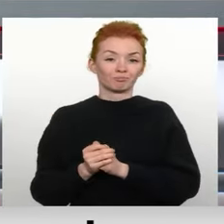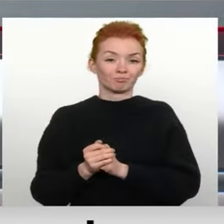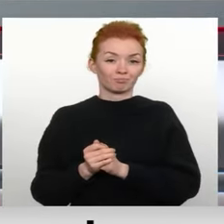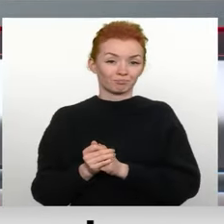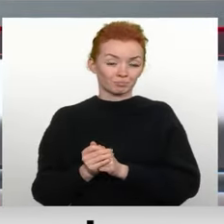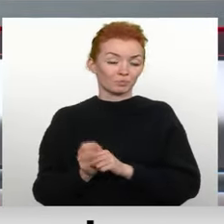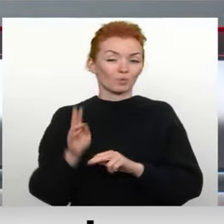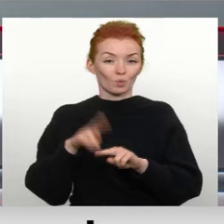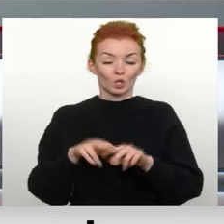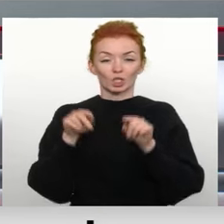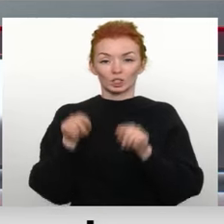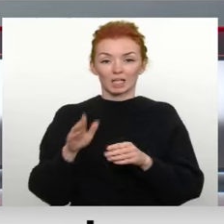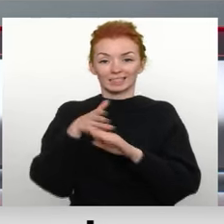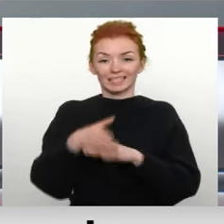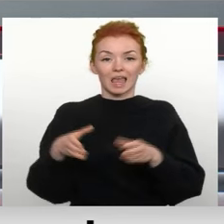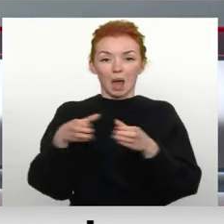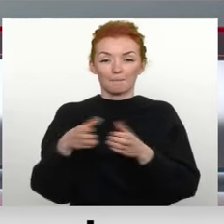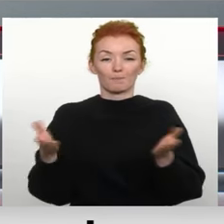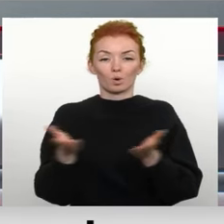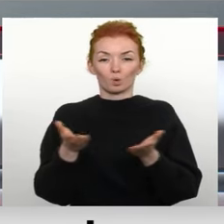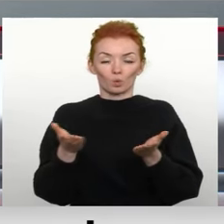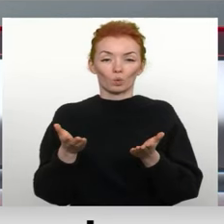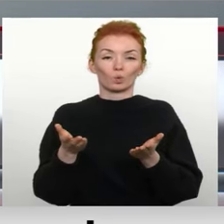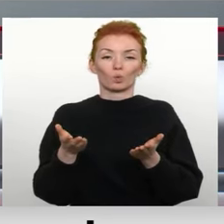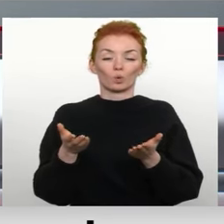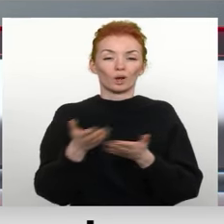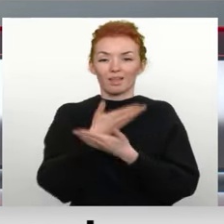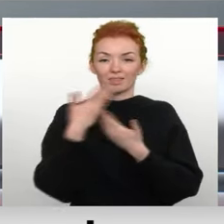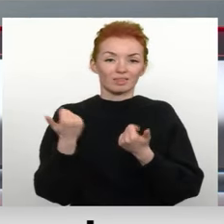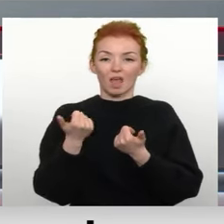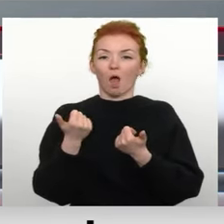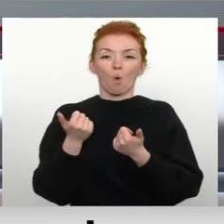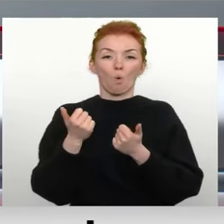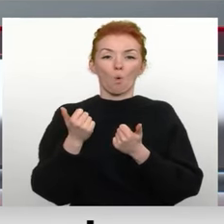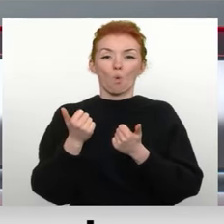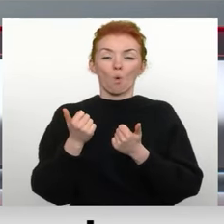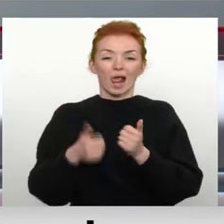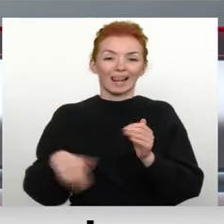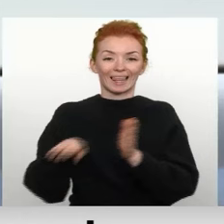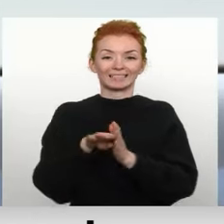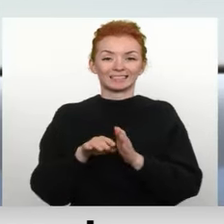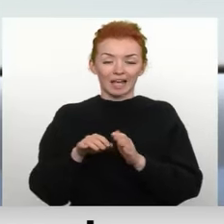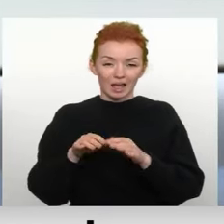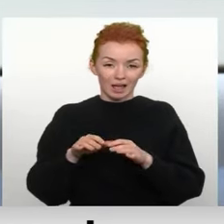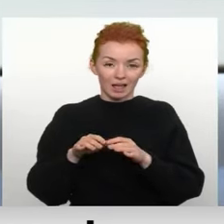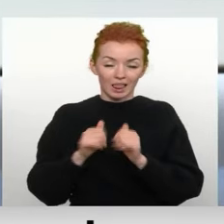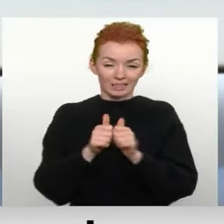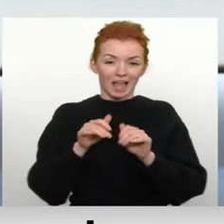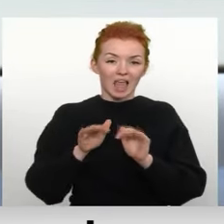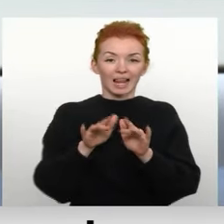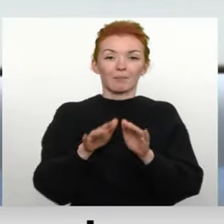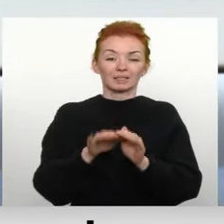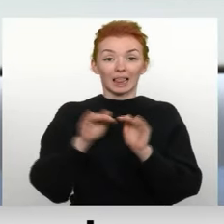Nu jā, tātad šie ciem, kuri Burkolsku vārdiem runāja, nav pats kvalificētākais līdzdalības līmenis, tā skaitā prietkalne,